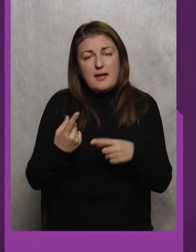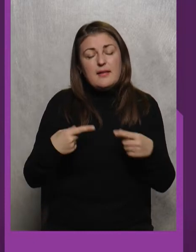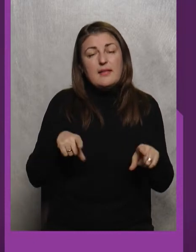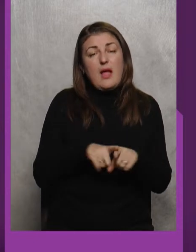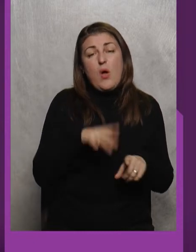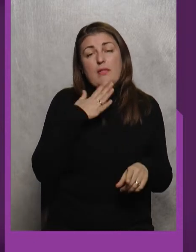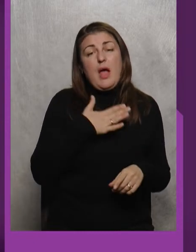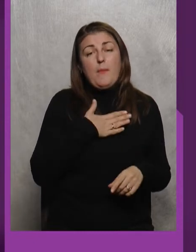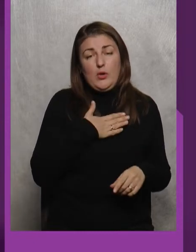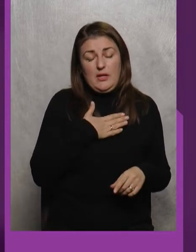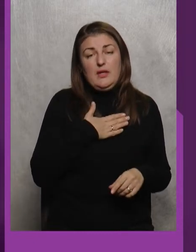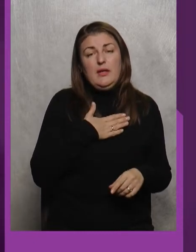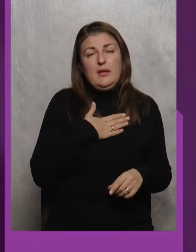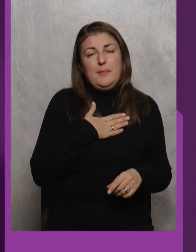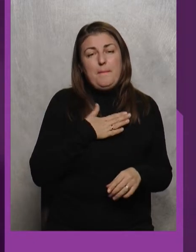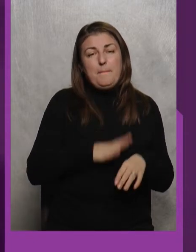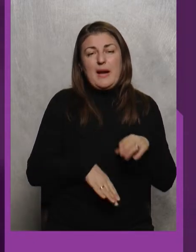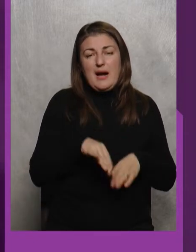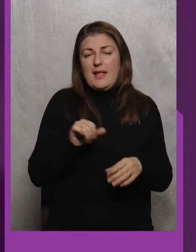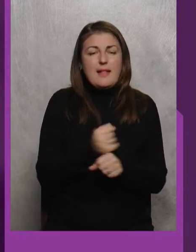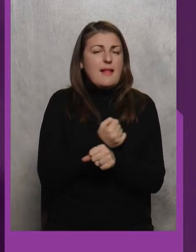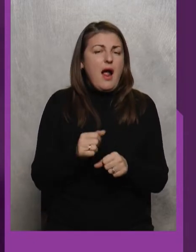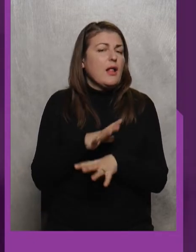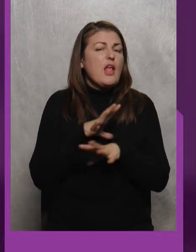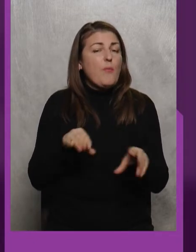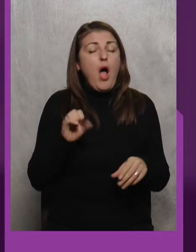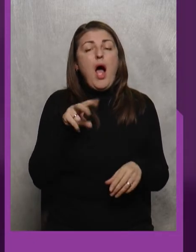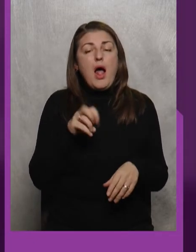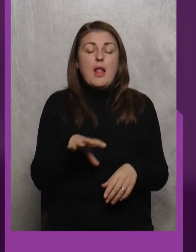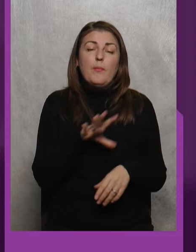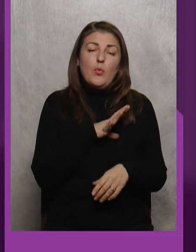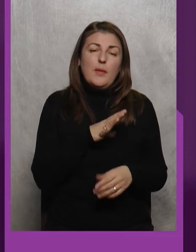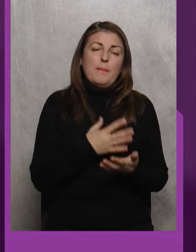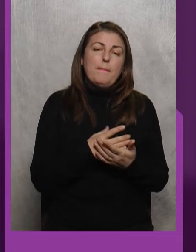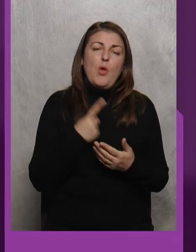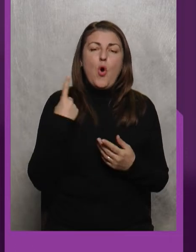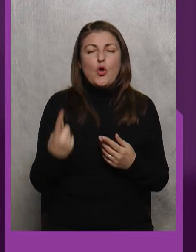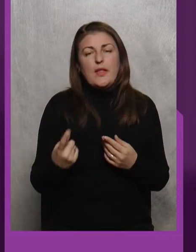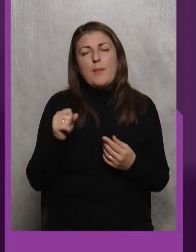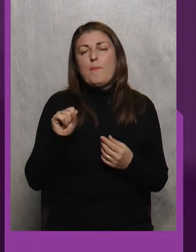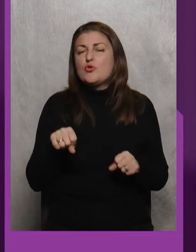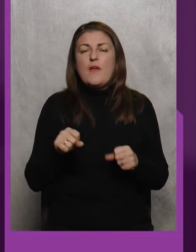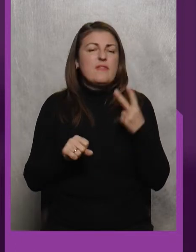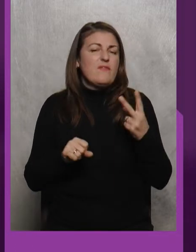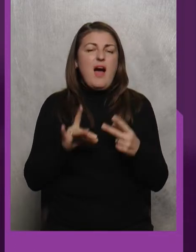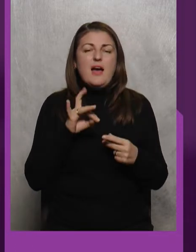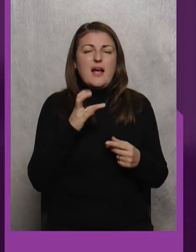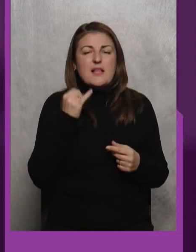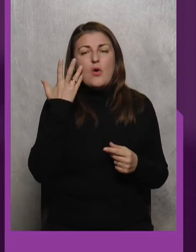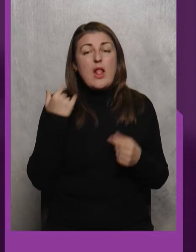на моєй практиці драк не було, але були там один, може два рази, коли